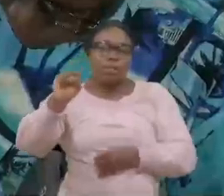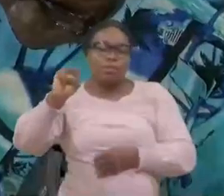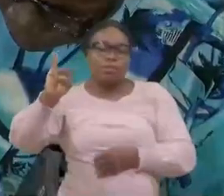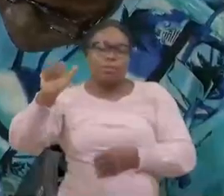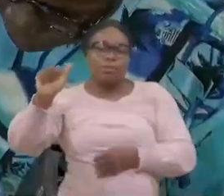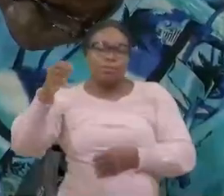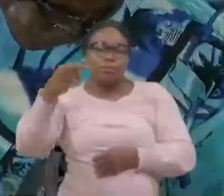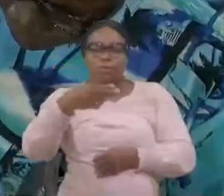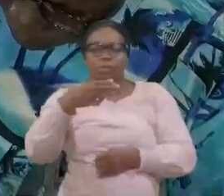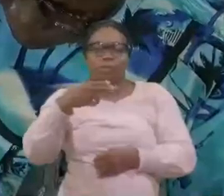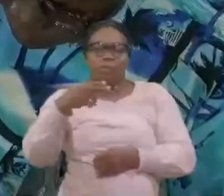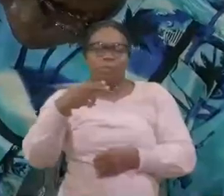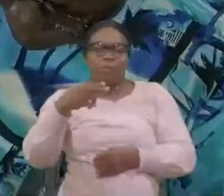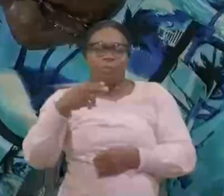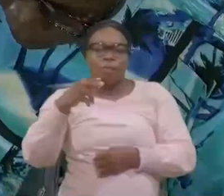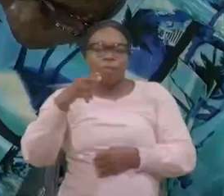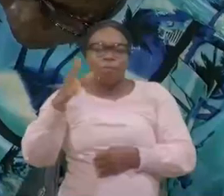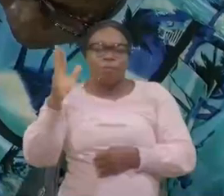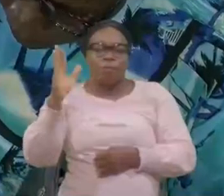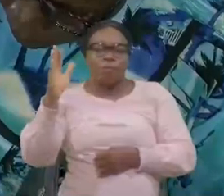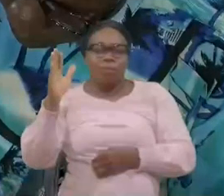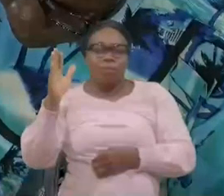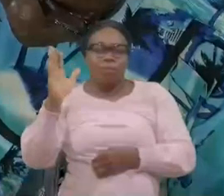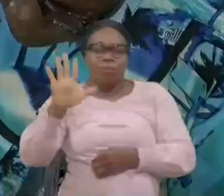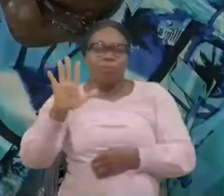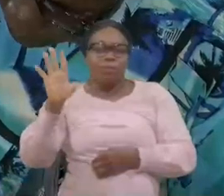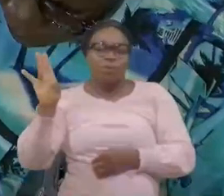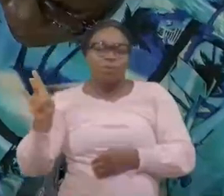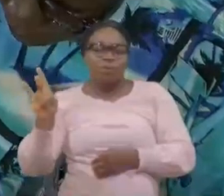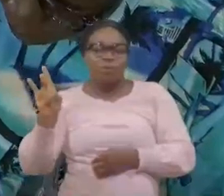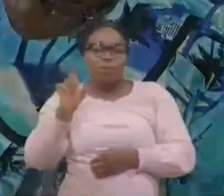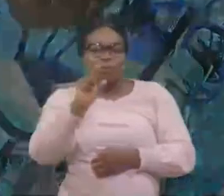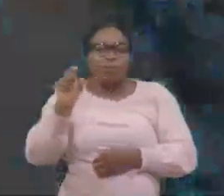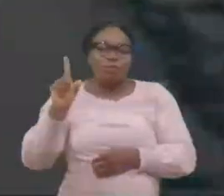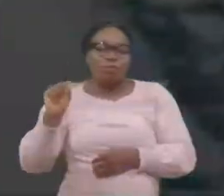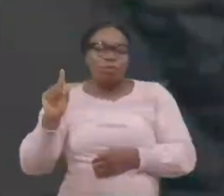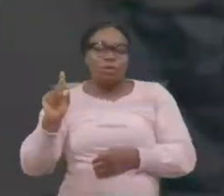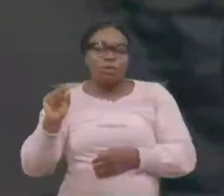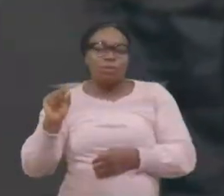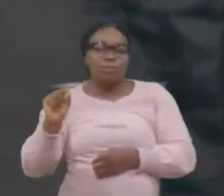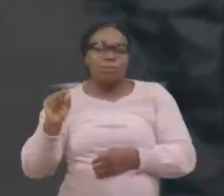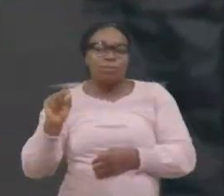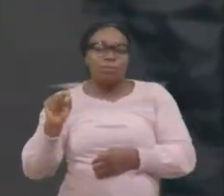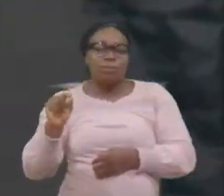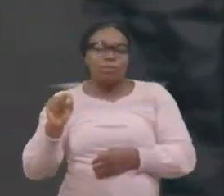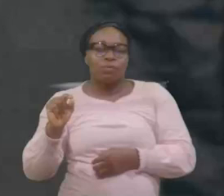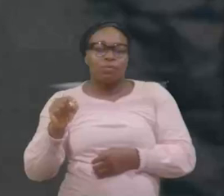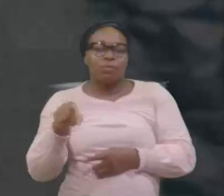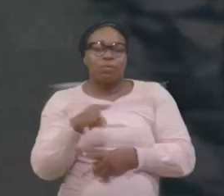Esaïe, Esaïe, Esaïe 57, 20 Esaïe 57, 20